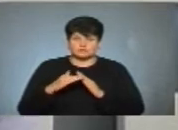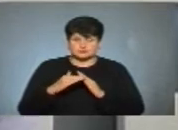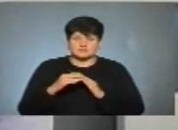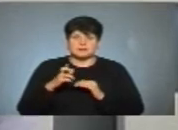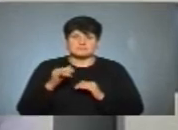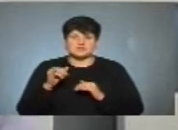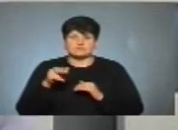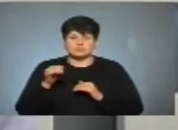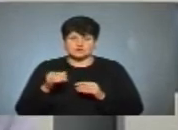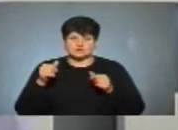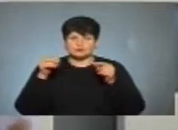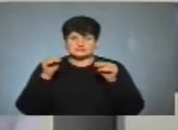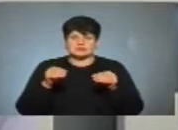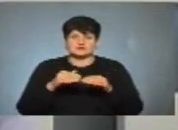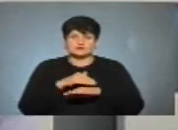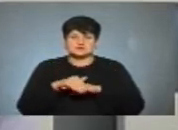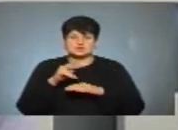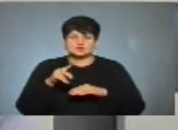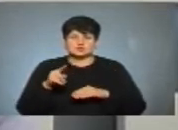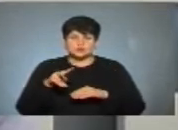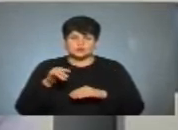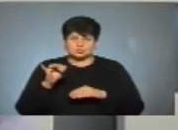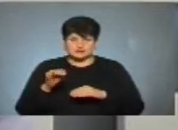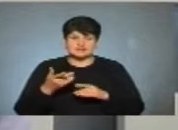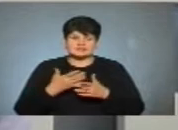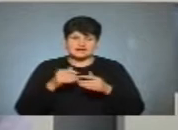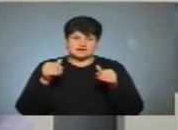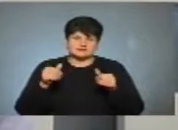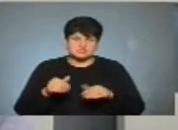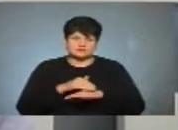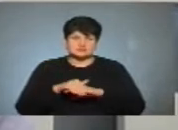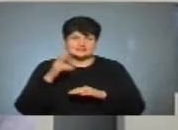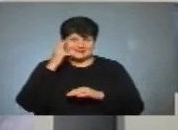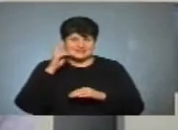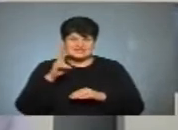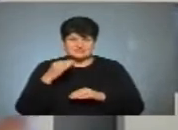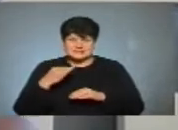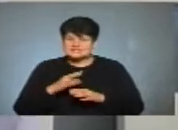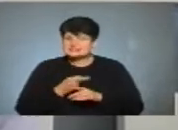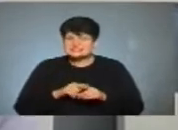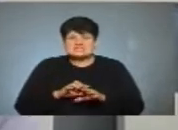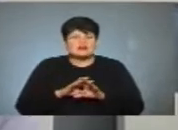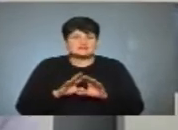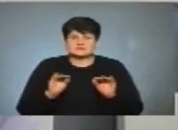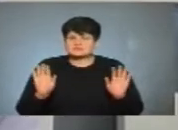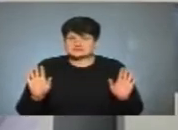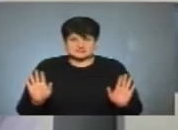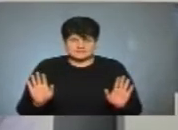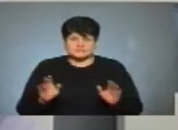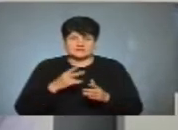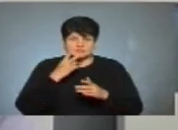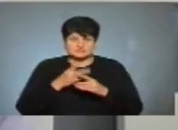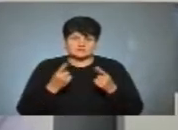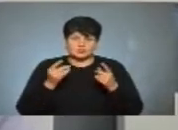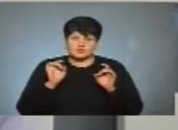бікбордом, який встановлено на вулиці Злуки. У мене є одна афіша, яка встановлена на вулиці Київській. Це все з такої коштовної реклами, як бачите,